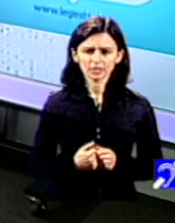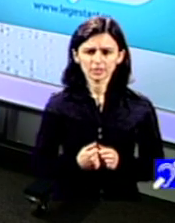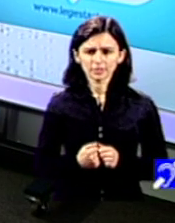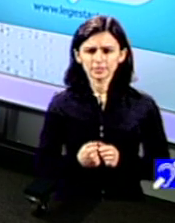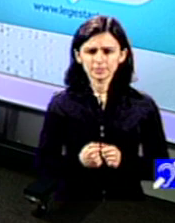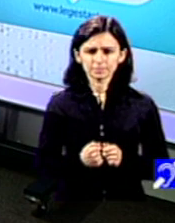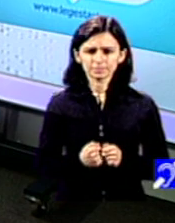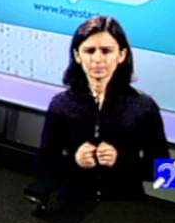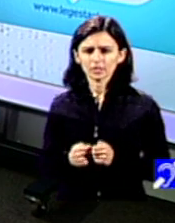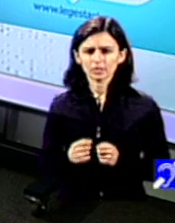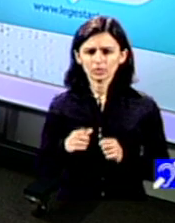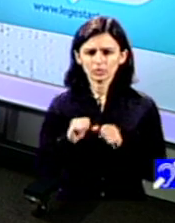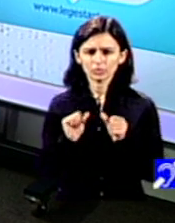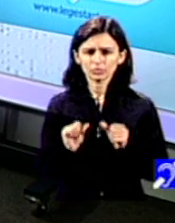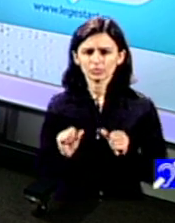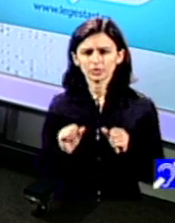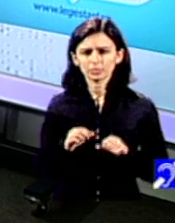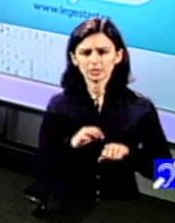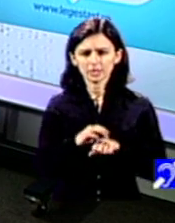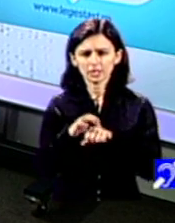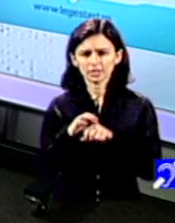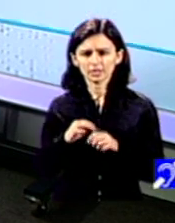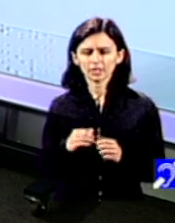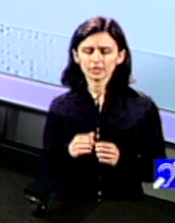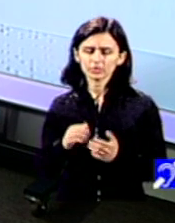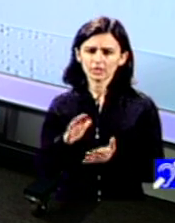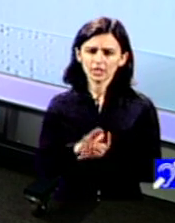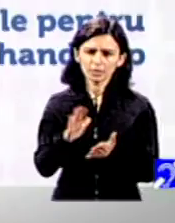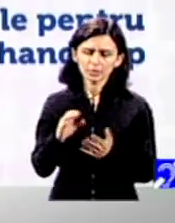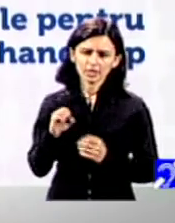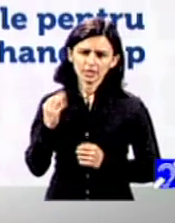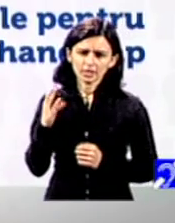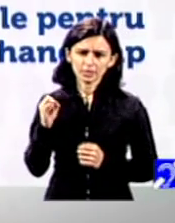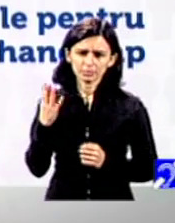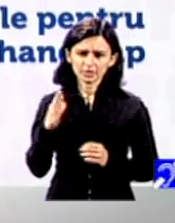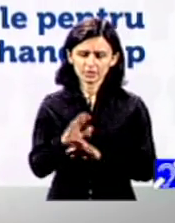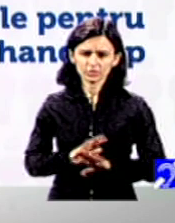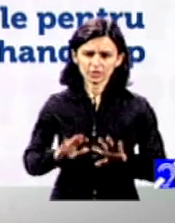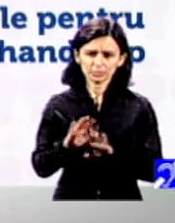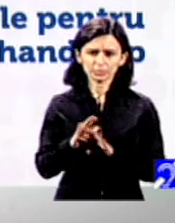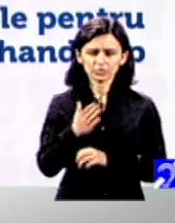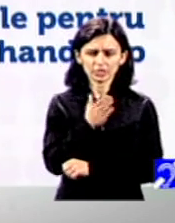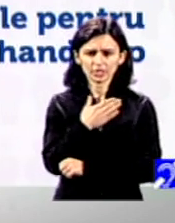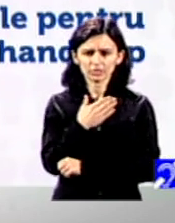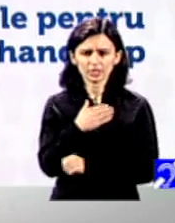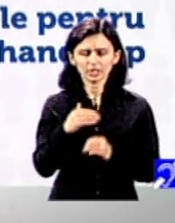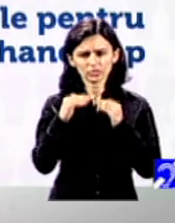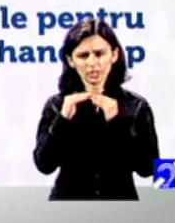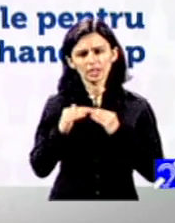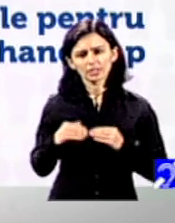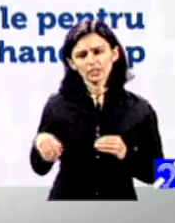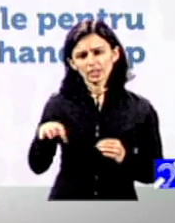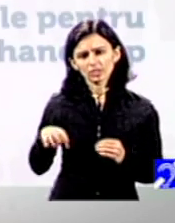ghidaj și de punere în practică a politicii publice naționale iar la nivel local aș vedea